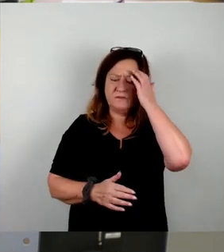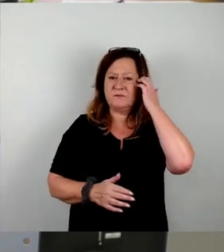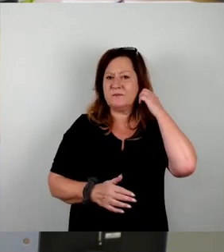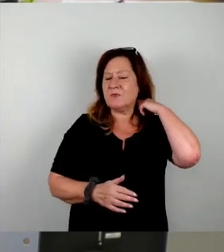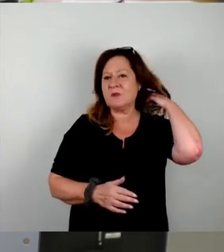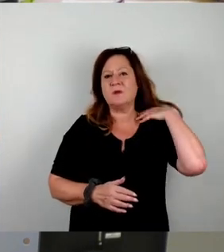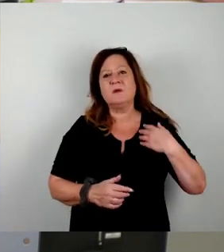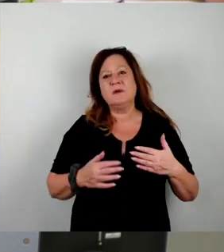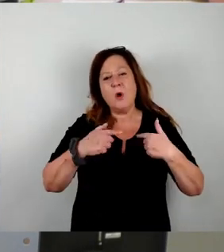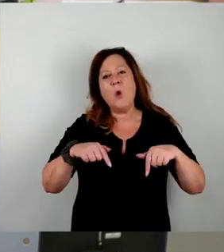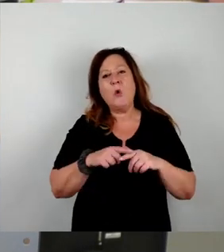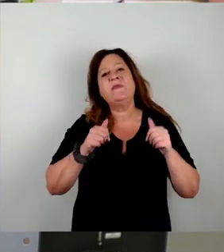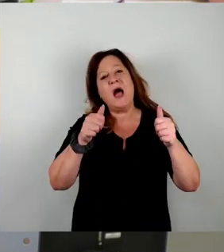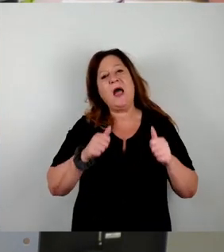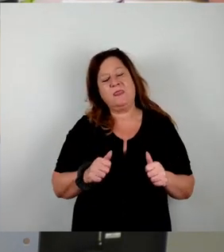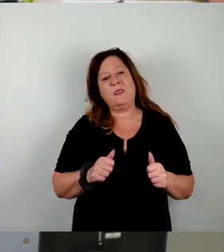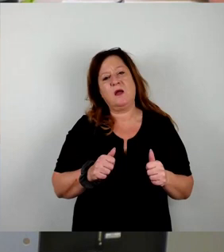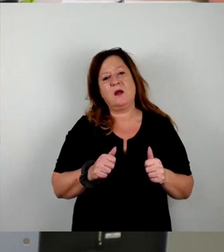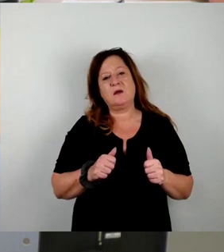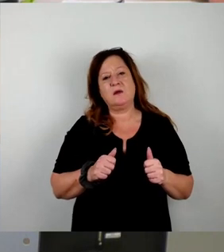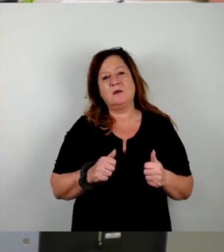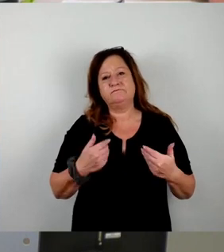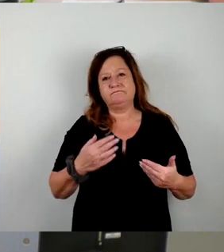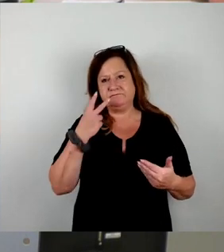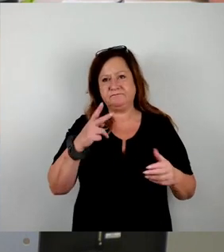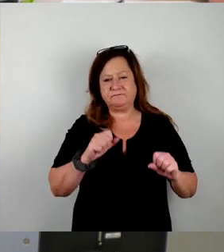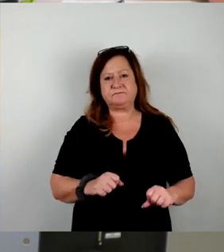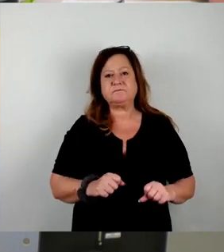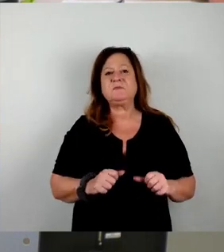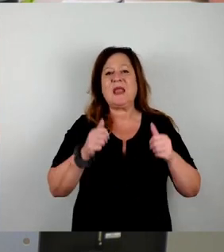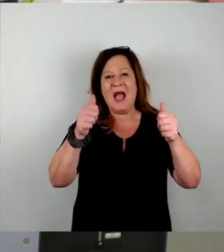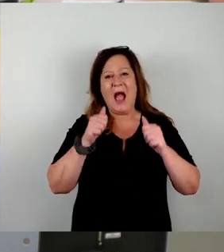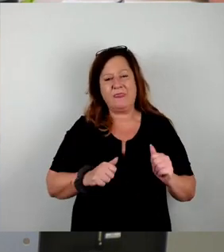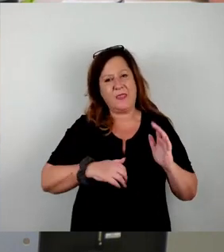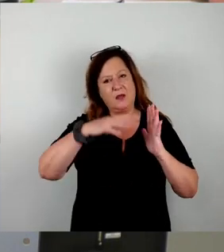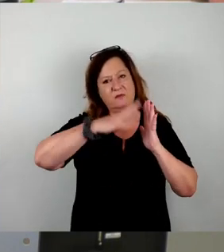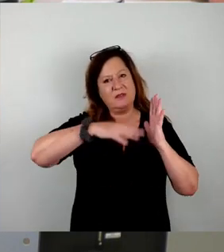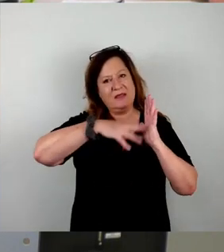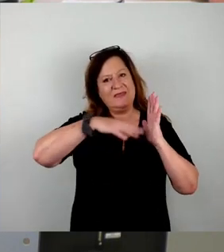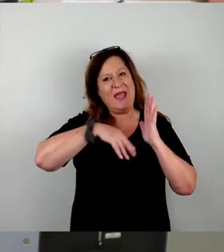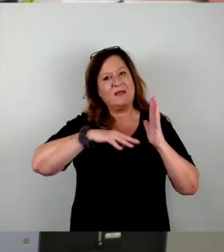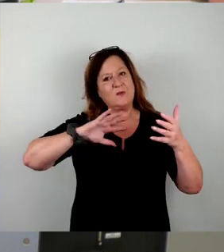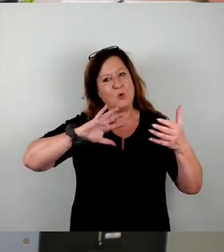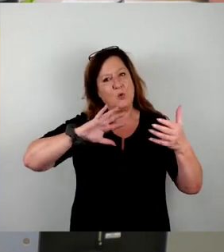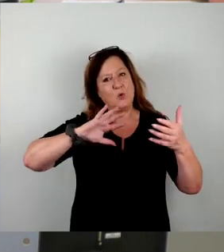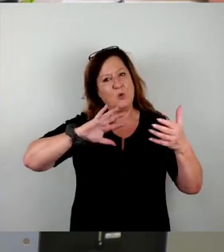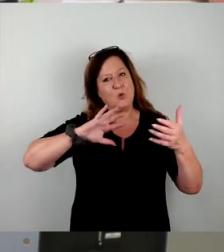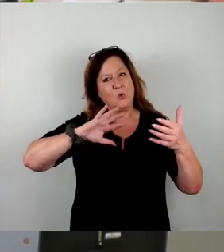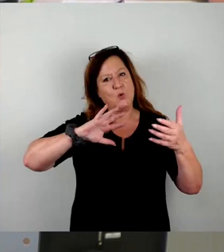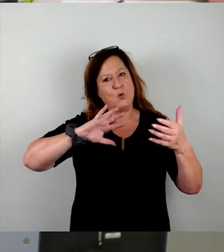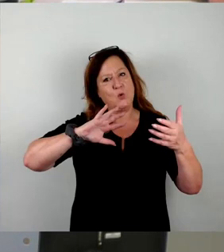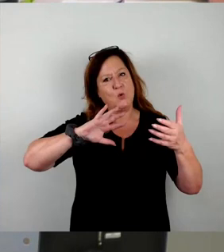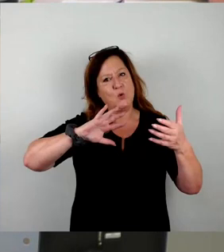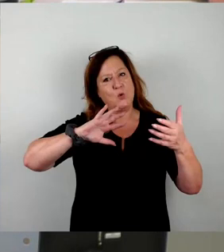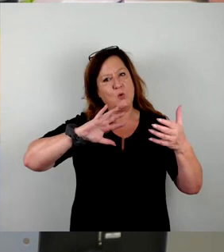mitzusehen. Der Antragstext ist relativ überschaubar und einfach, einen Tag der Krisenvorsorge